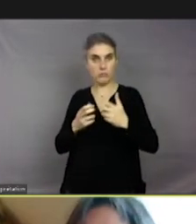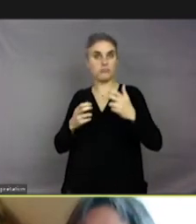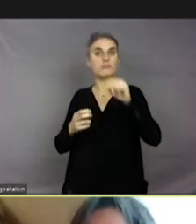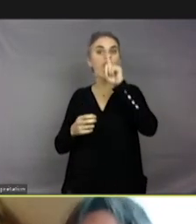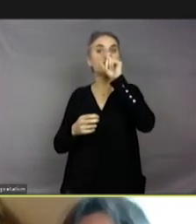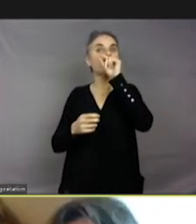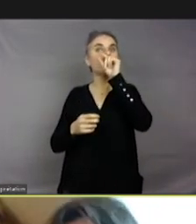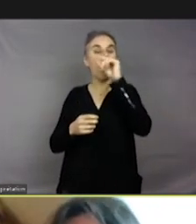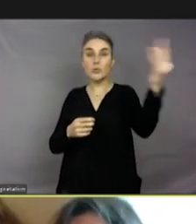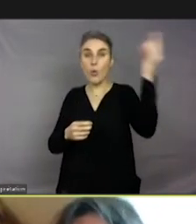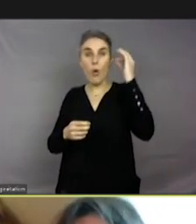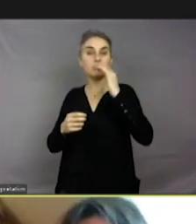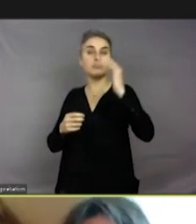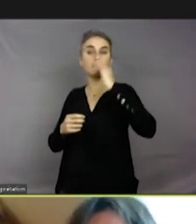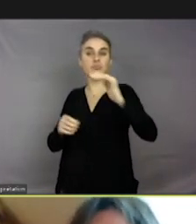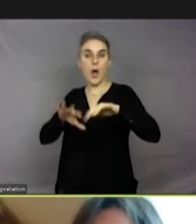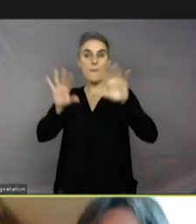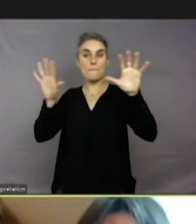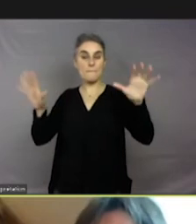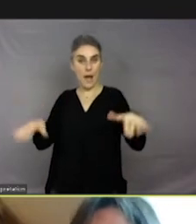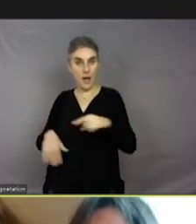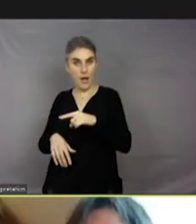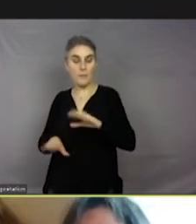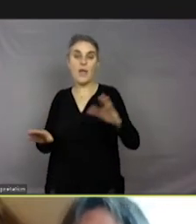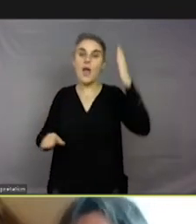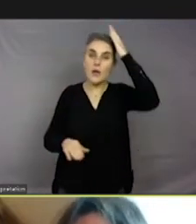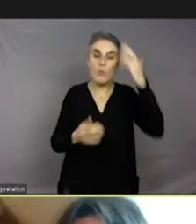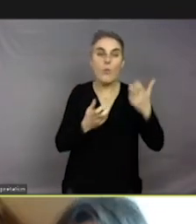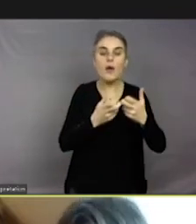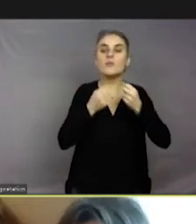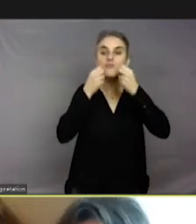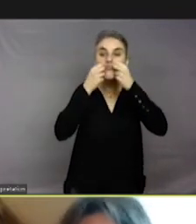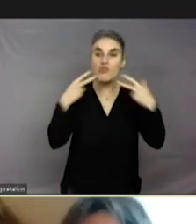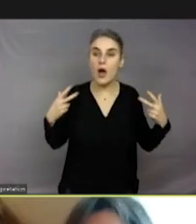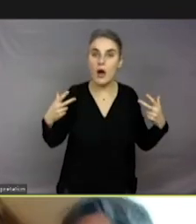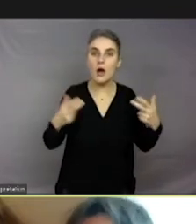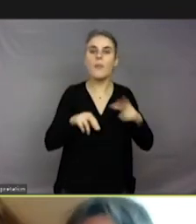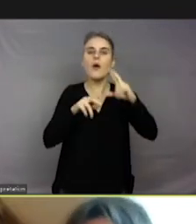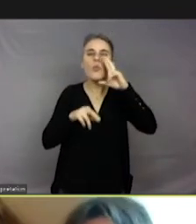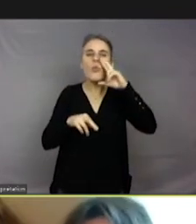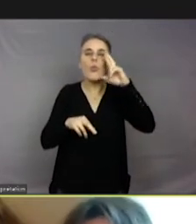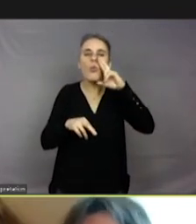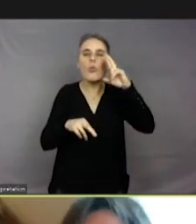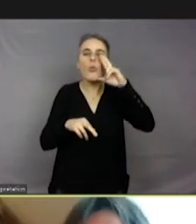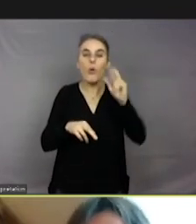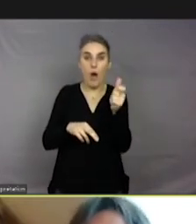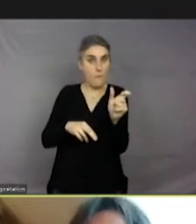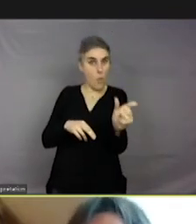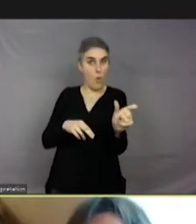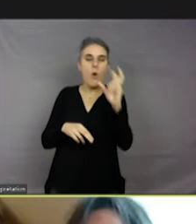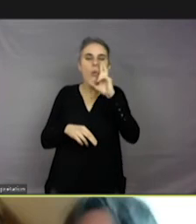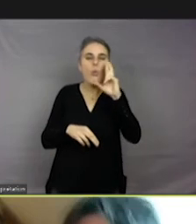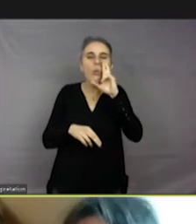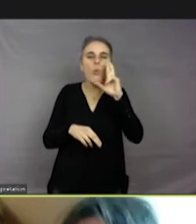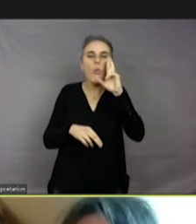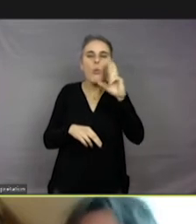vocables. En revanche, pour les animaux comme les chats, par exemple, lorsqu'ils ronronnent, on n'a qu'un seul mot. Alors que le